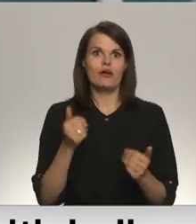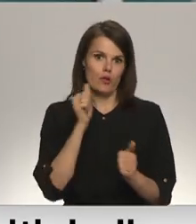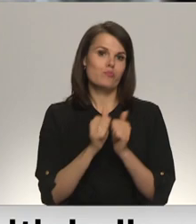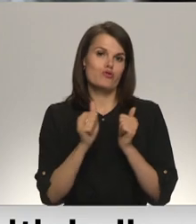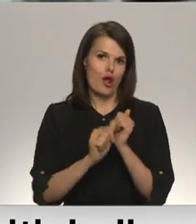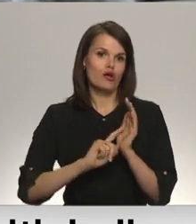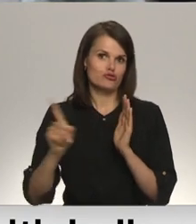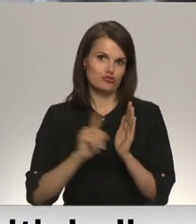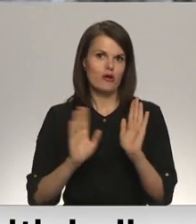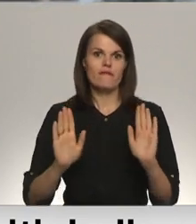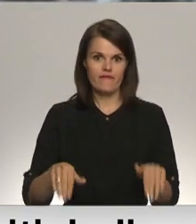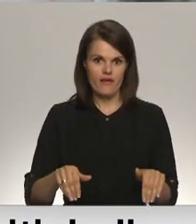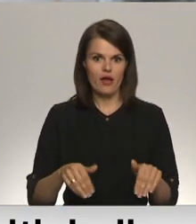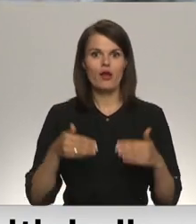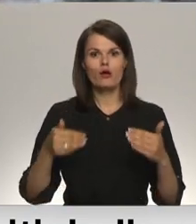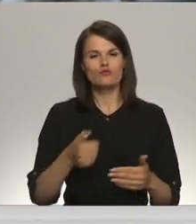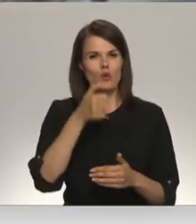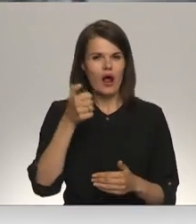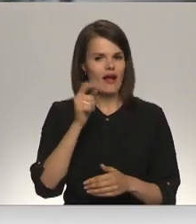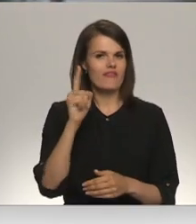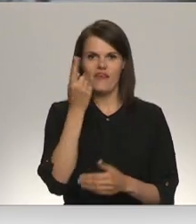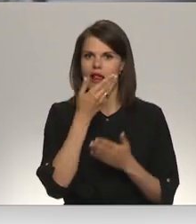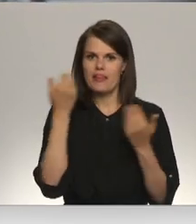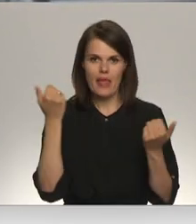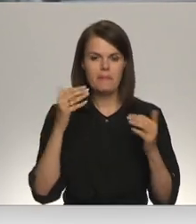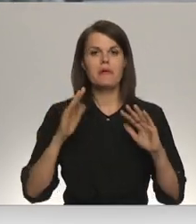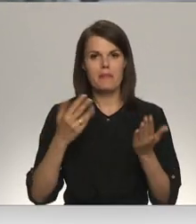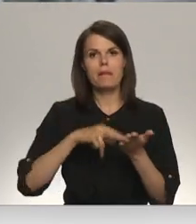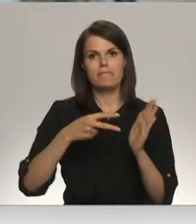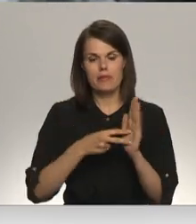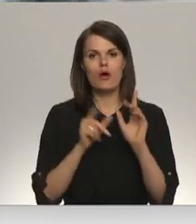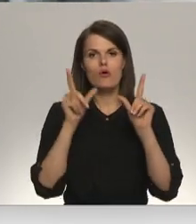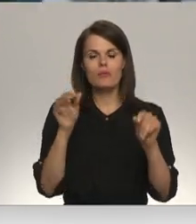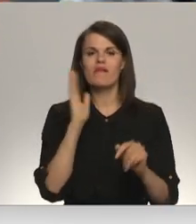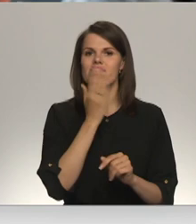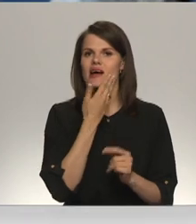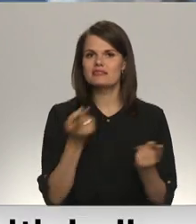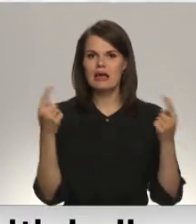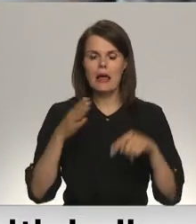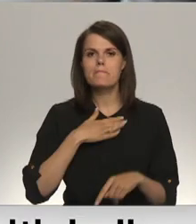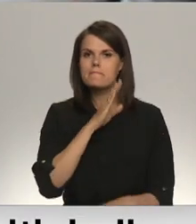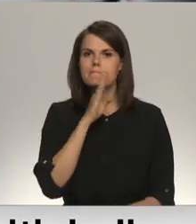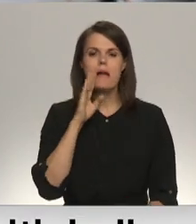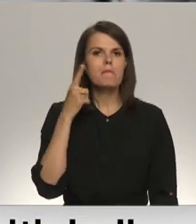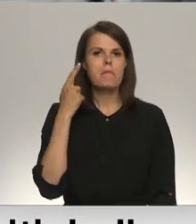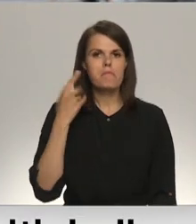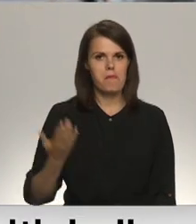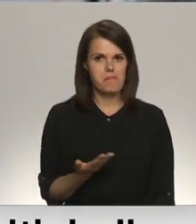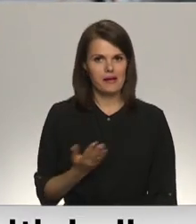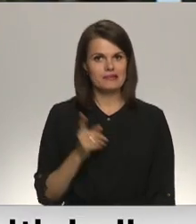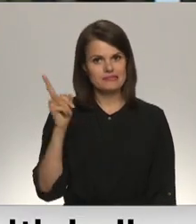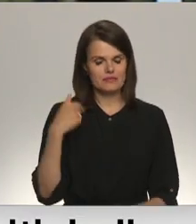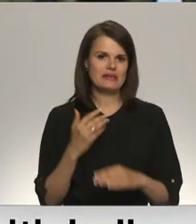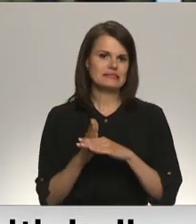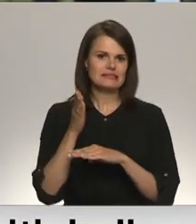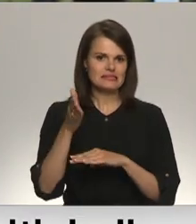aizbrauksim. Šogad gan vēl neesmu bijus. Plānoju aizbraukt vasarā. Man vecāki tur dzīvo. Apciemoju viņus.